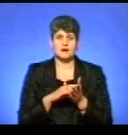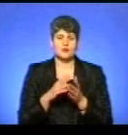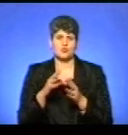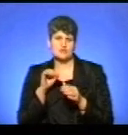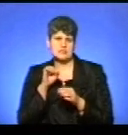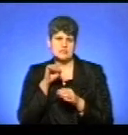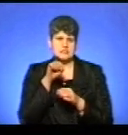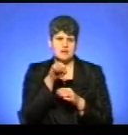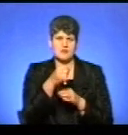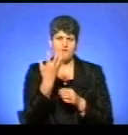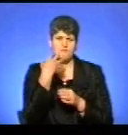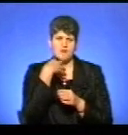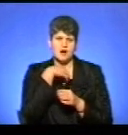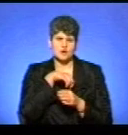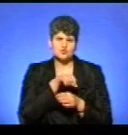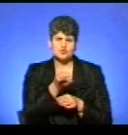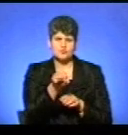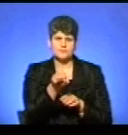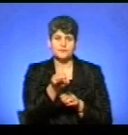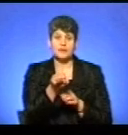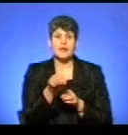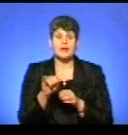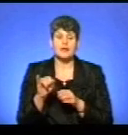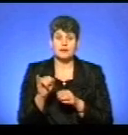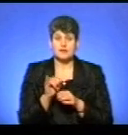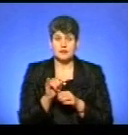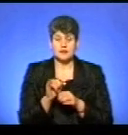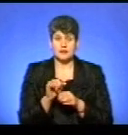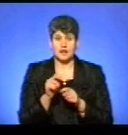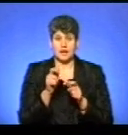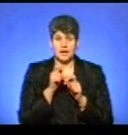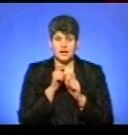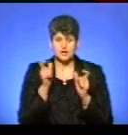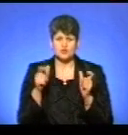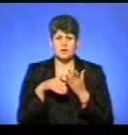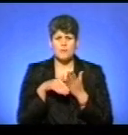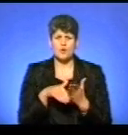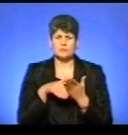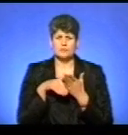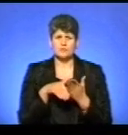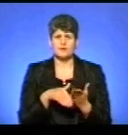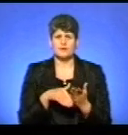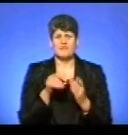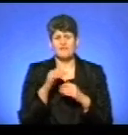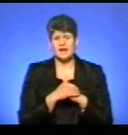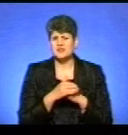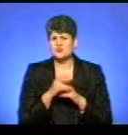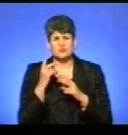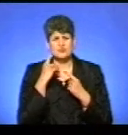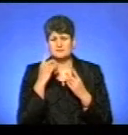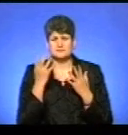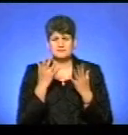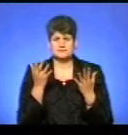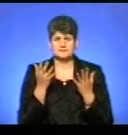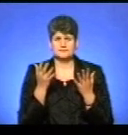йому в пащу. В горло так все. І я кричив на поміч, але то вечір ніхто. Але